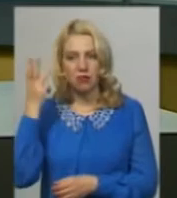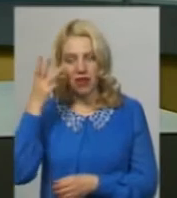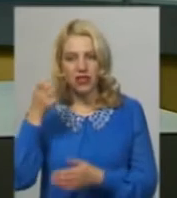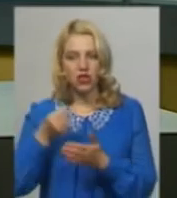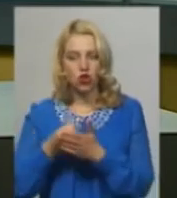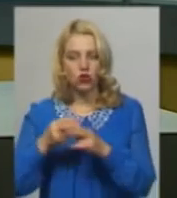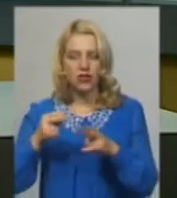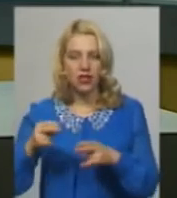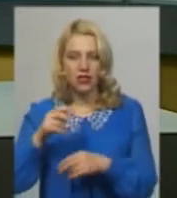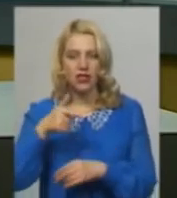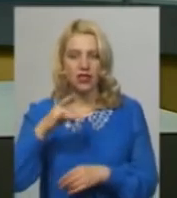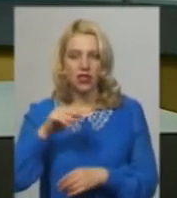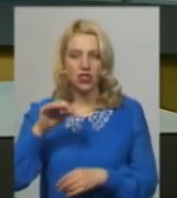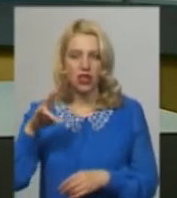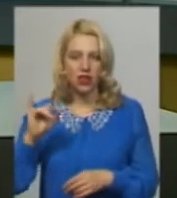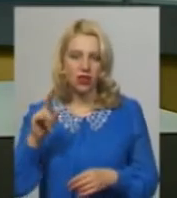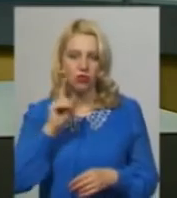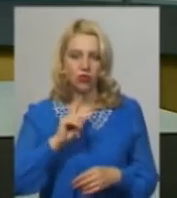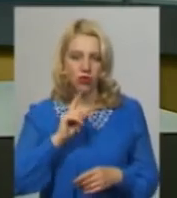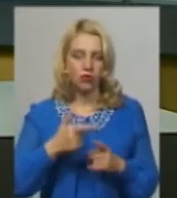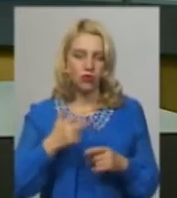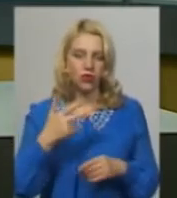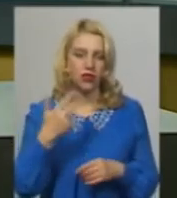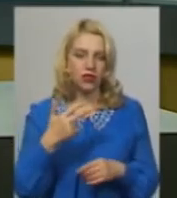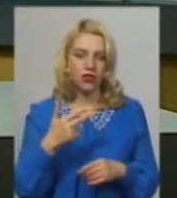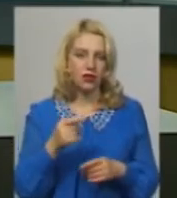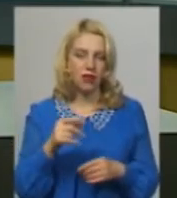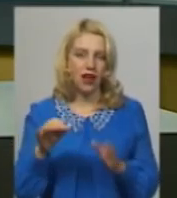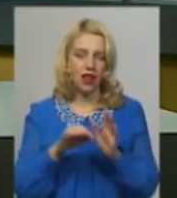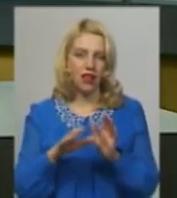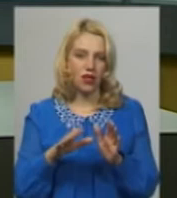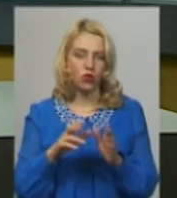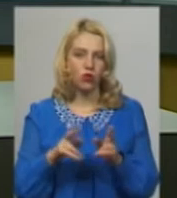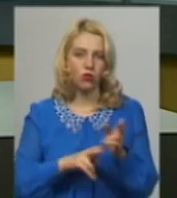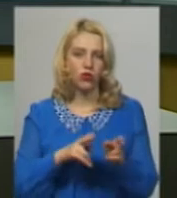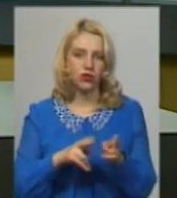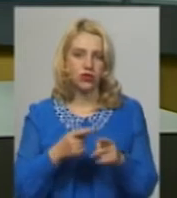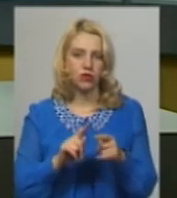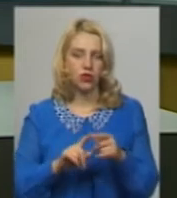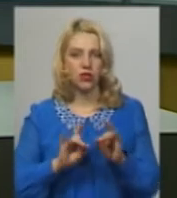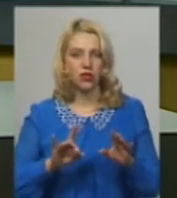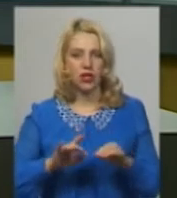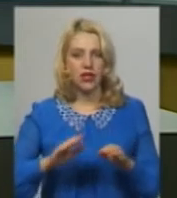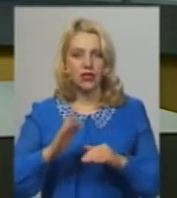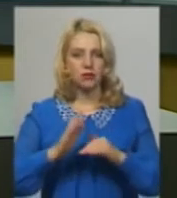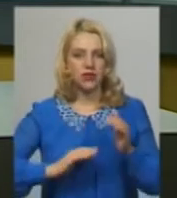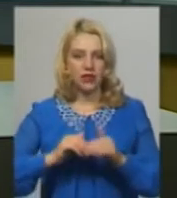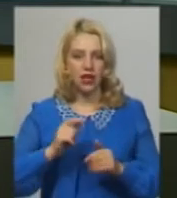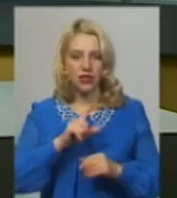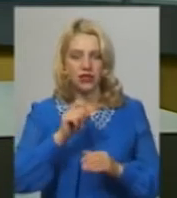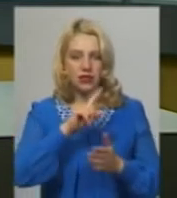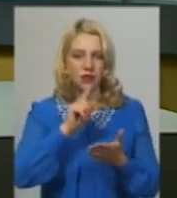Поки що курсуватиме 35 пар електропоїздів. Про це Суспільному розповів провідний спеціаліст із питань функціонування